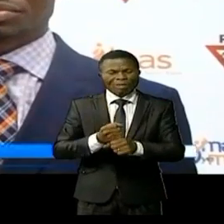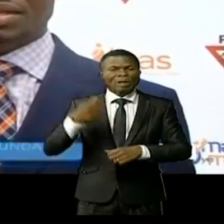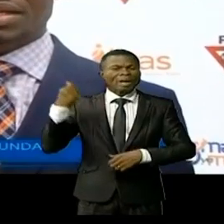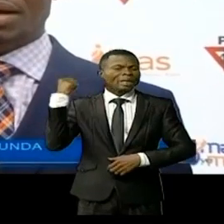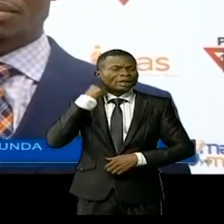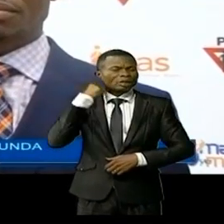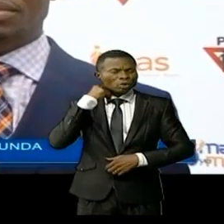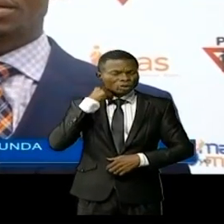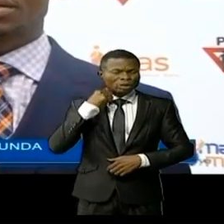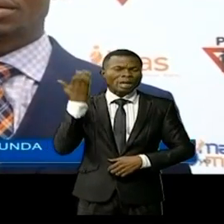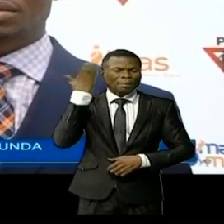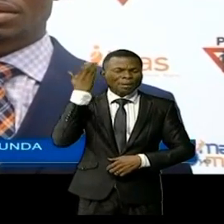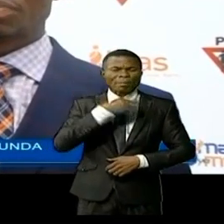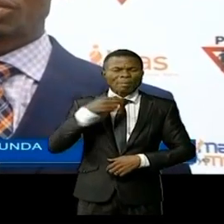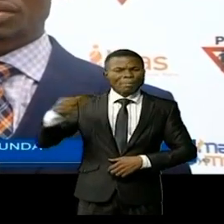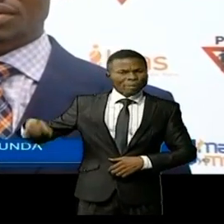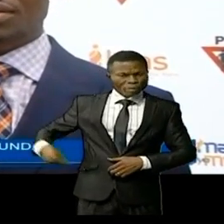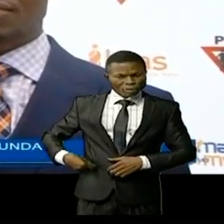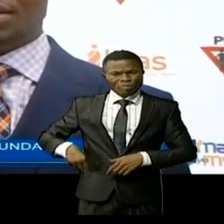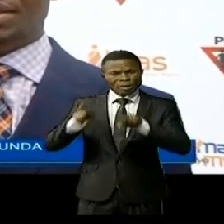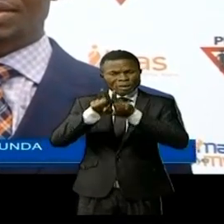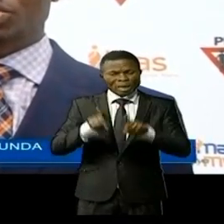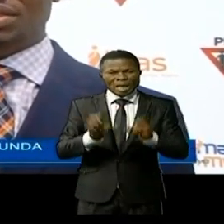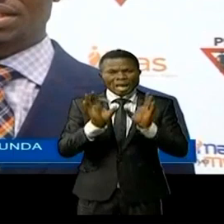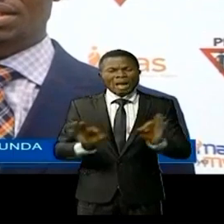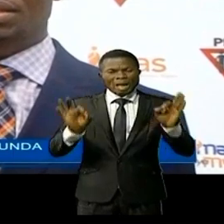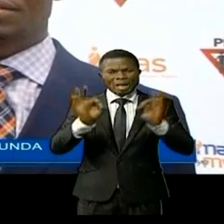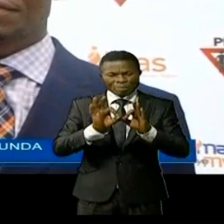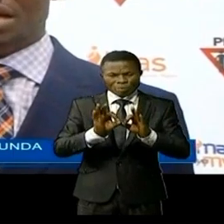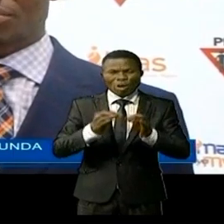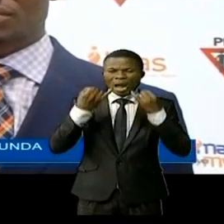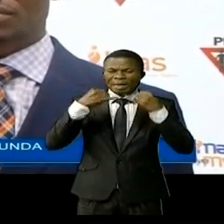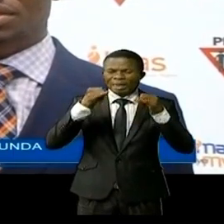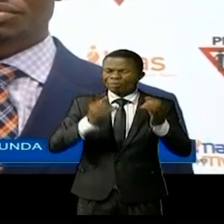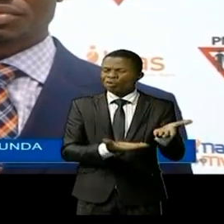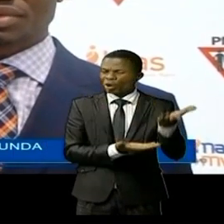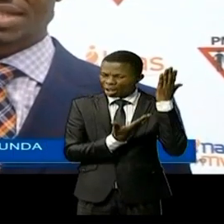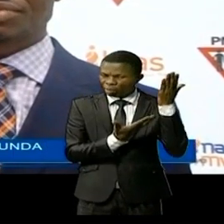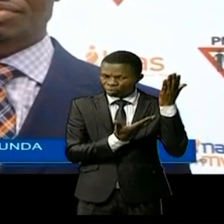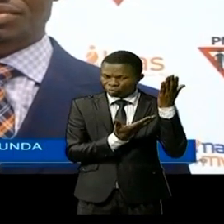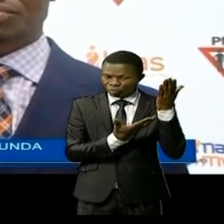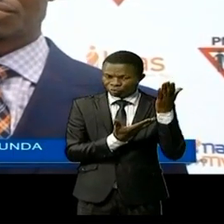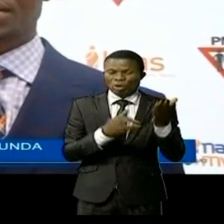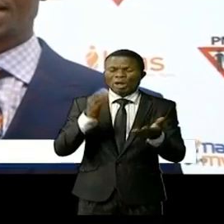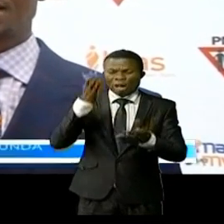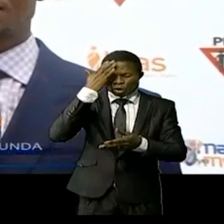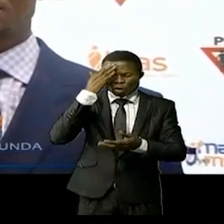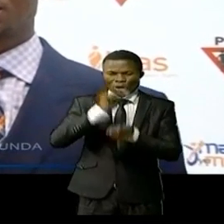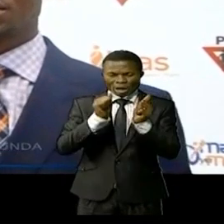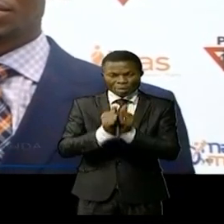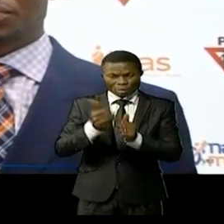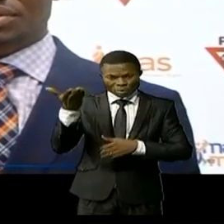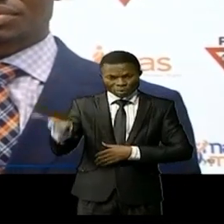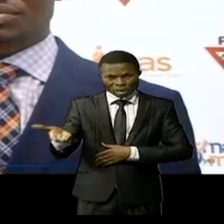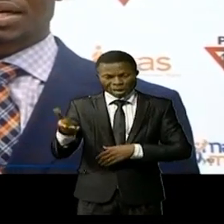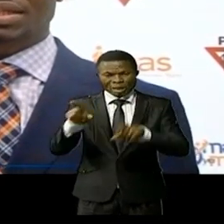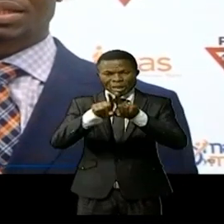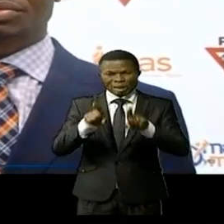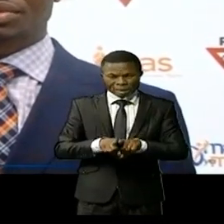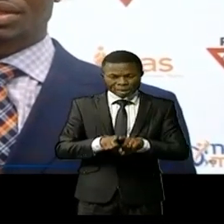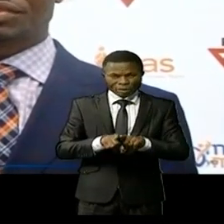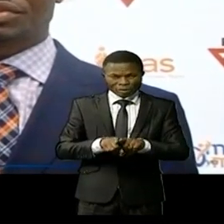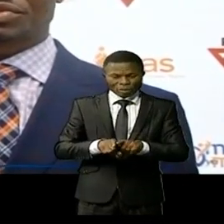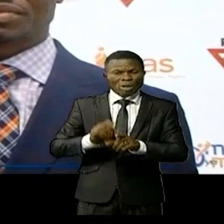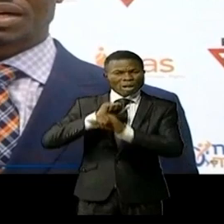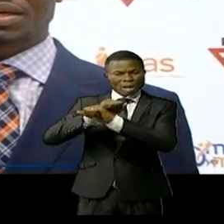tout ce qu'il y a comme importance d'avoir les données fiables qui nous donnent la situation sur le terrain et aussi de regarder